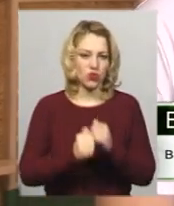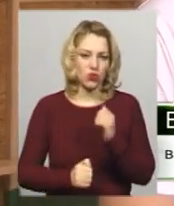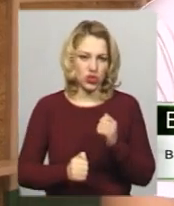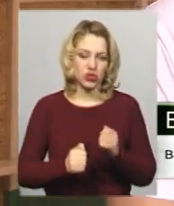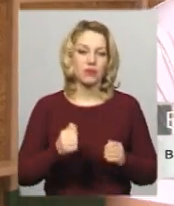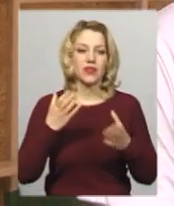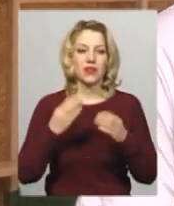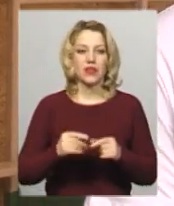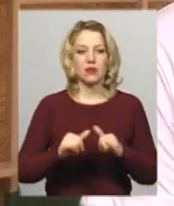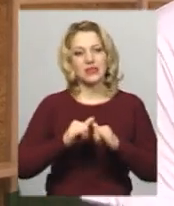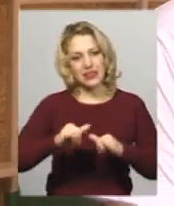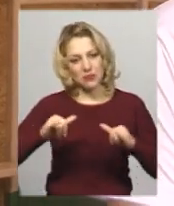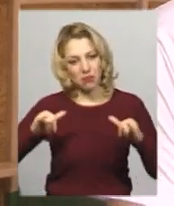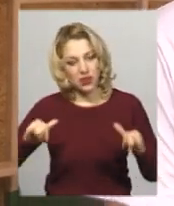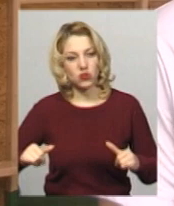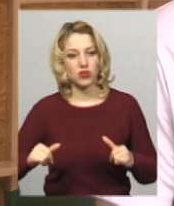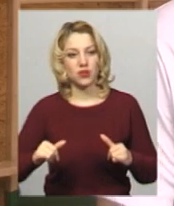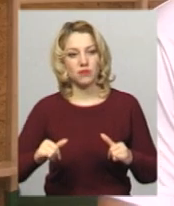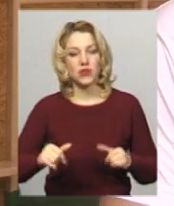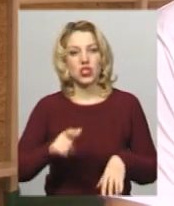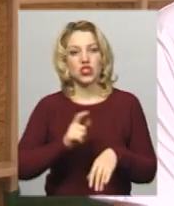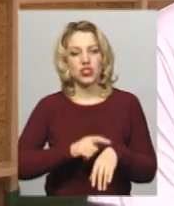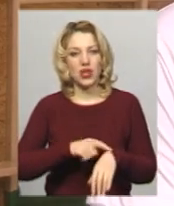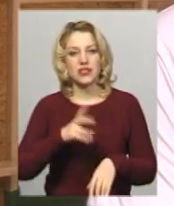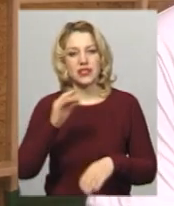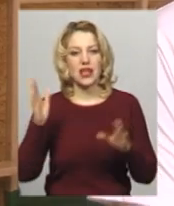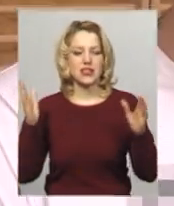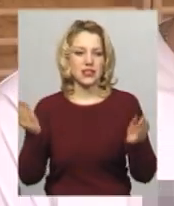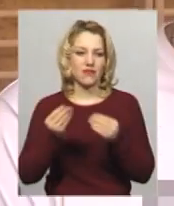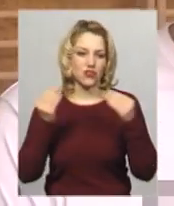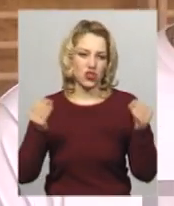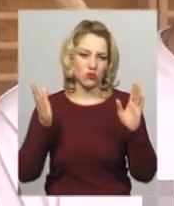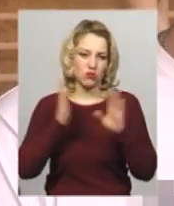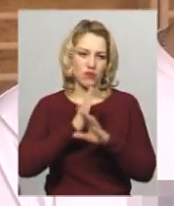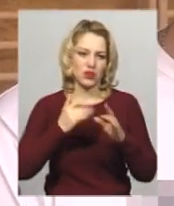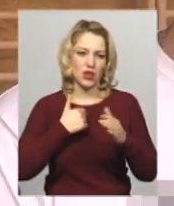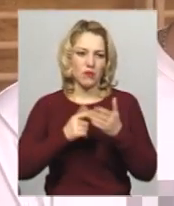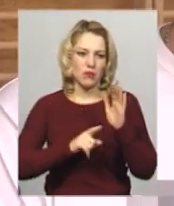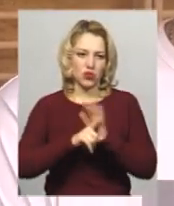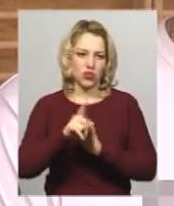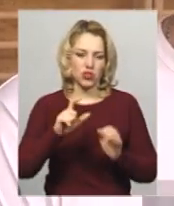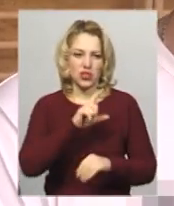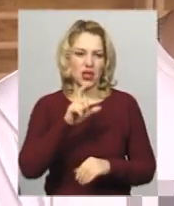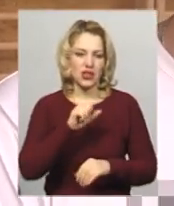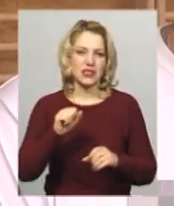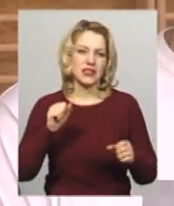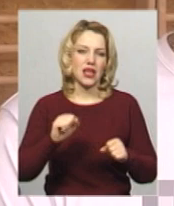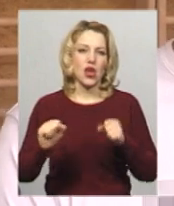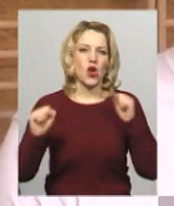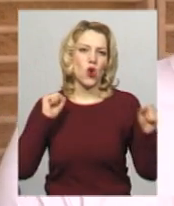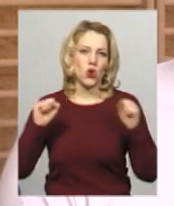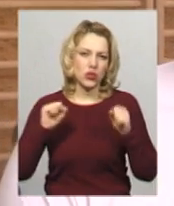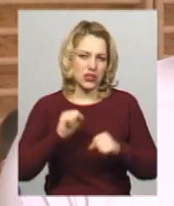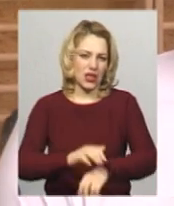днем ми збільшуємо час на свіжому повітрі. Ми розпочинали спочатку з розтирання, з рук,